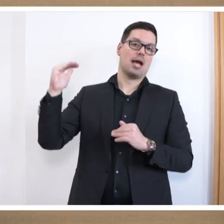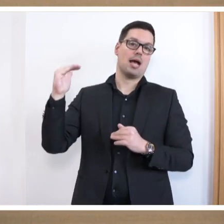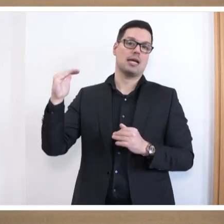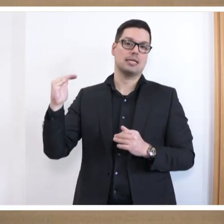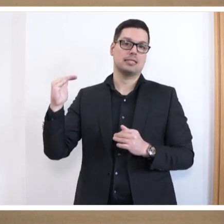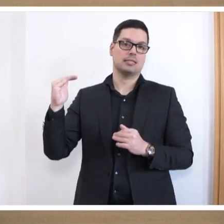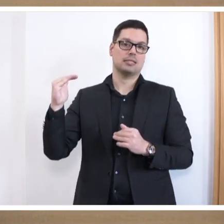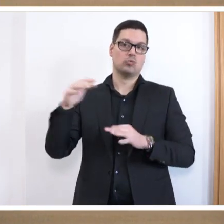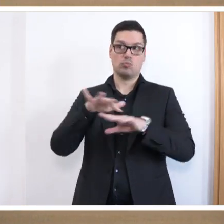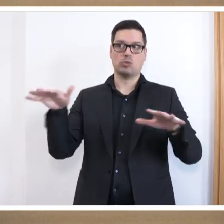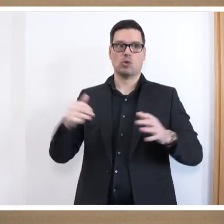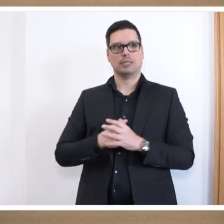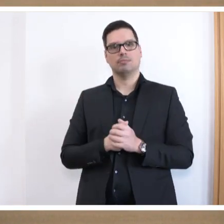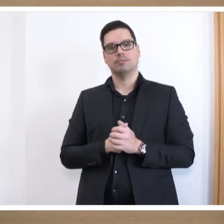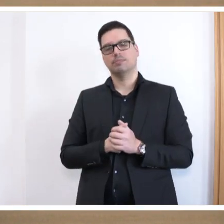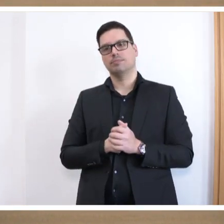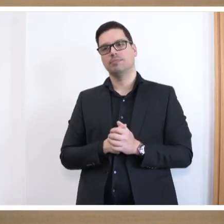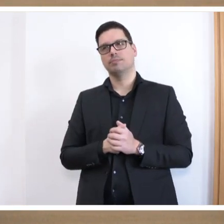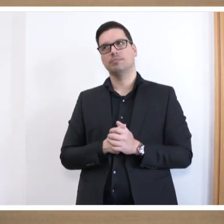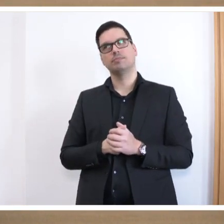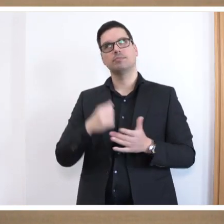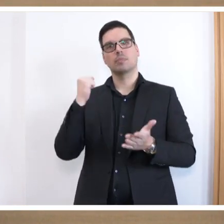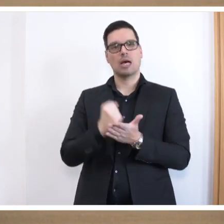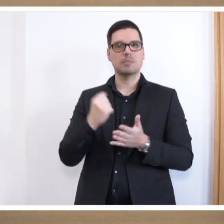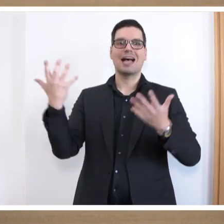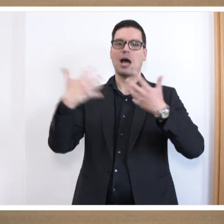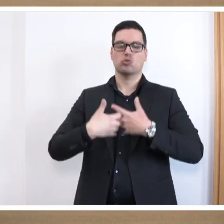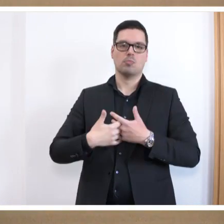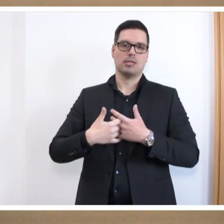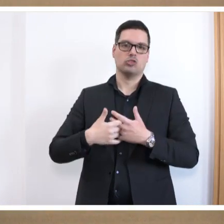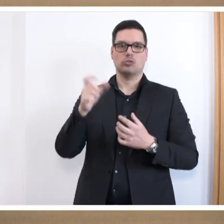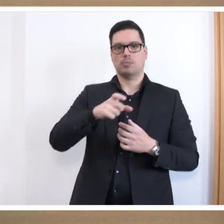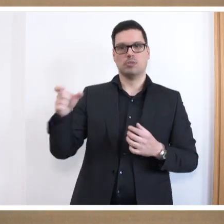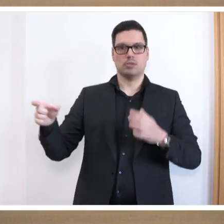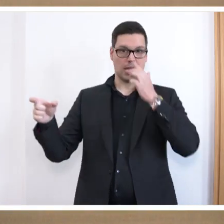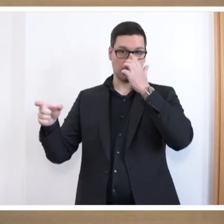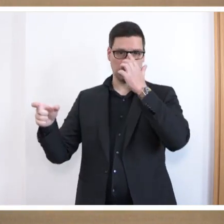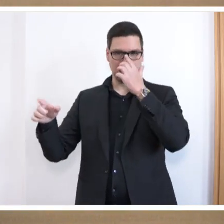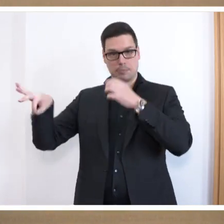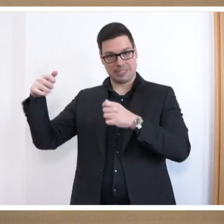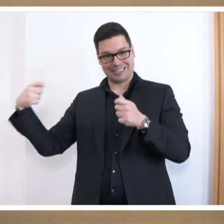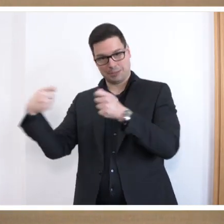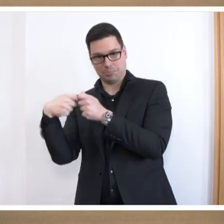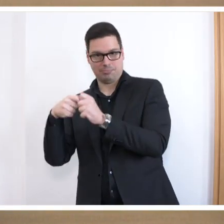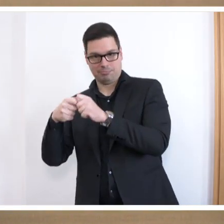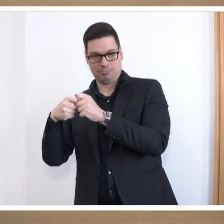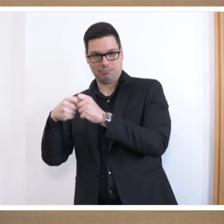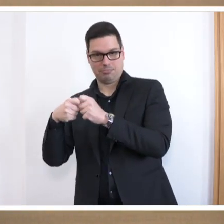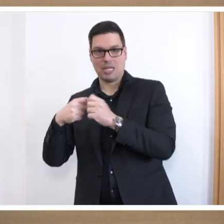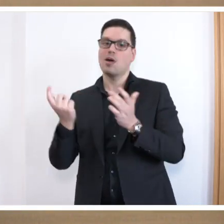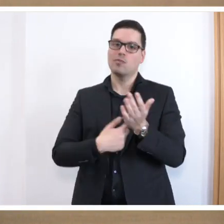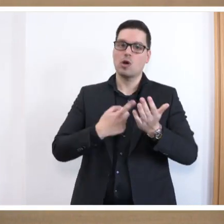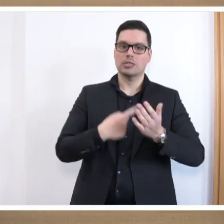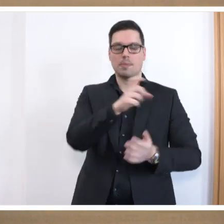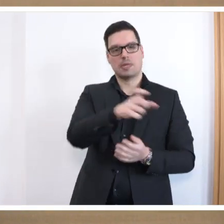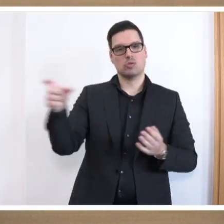wohl überzeugen. Aber wenn dieses Amt eben automatischen Personalunion am Ministeramt gekoppelt ist, dann sind die nötigen Voraussetzungen in